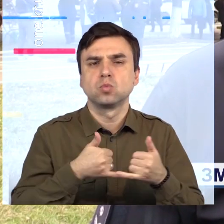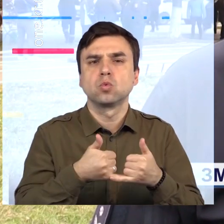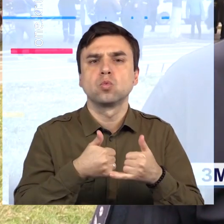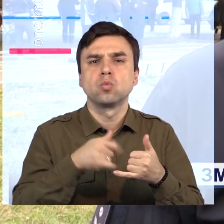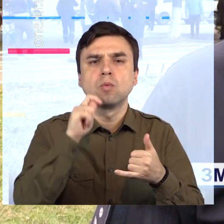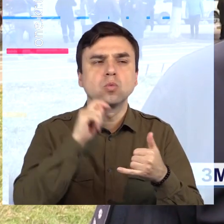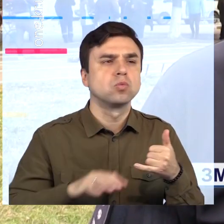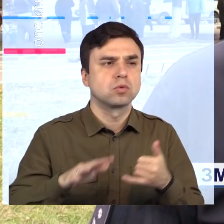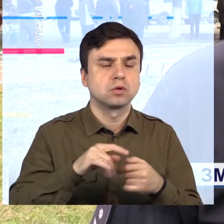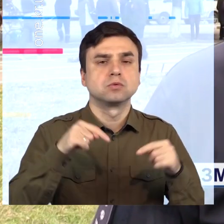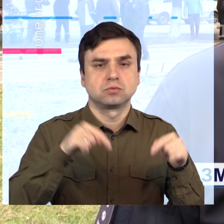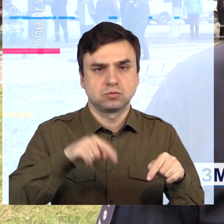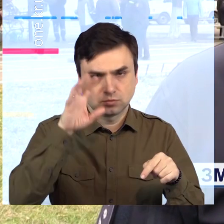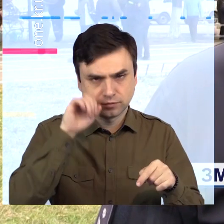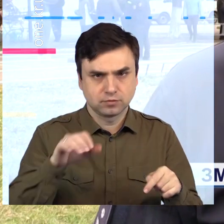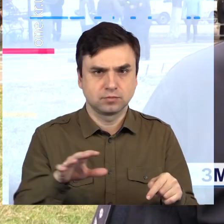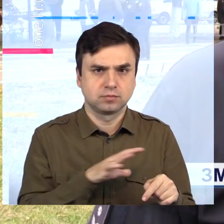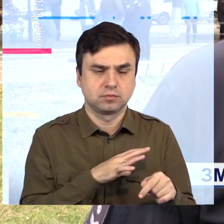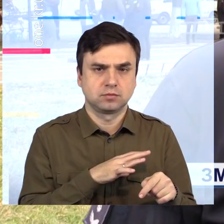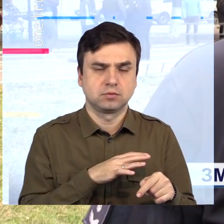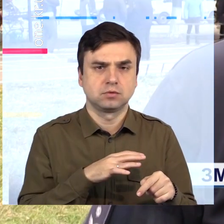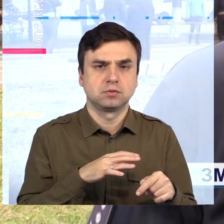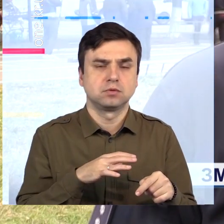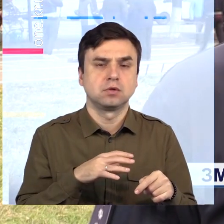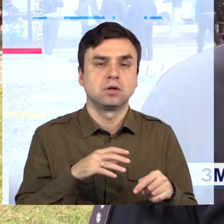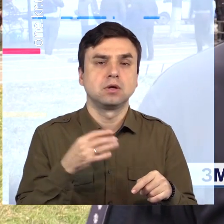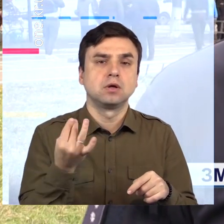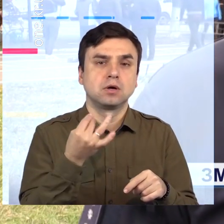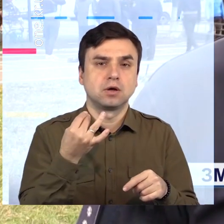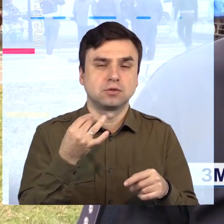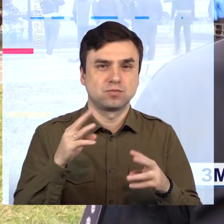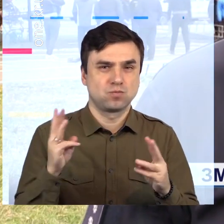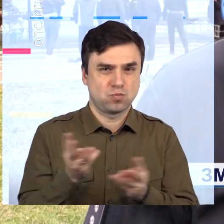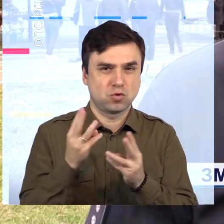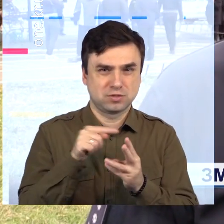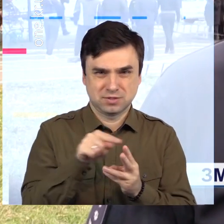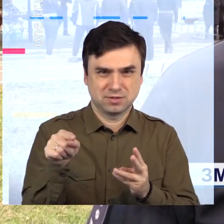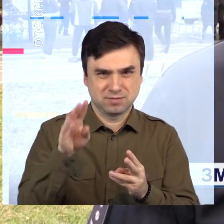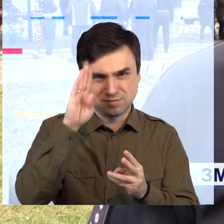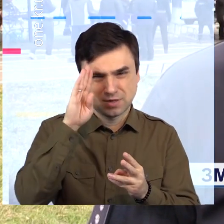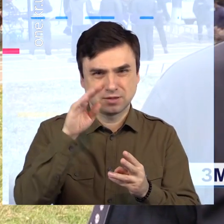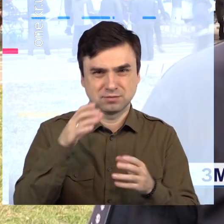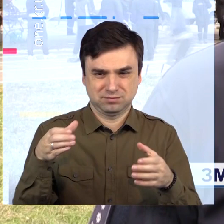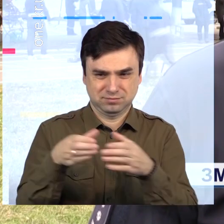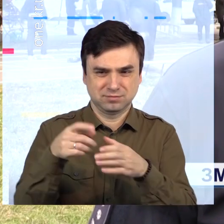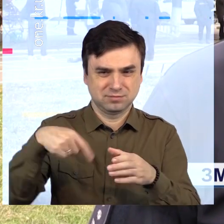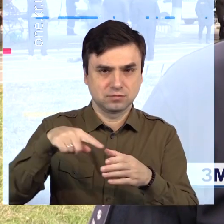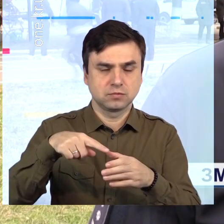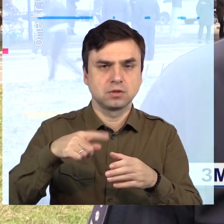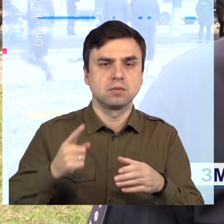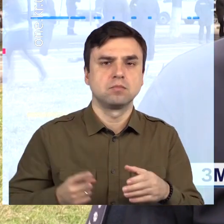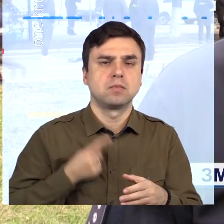Виступають у змаганнях пожежні не майстри спорту, не спортсмени, а хлопці, які працюють в пожежних